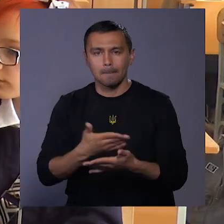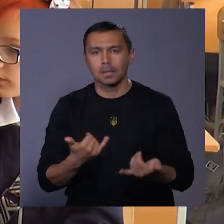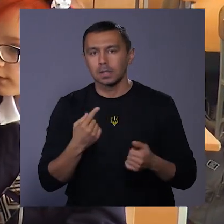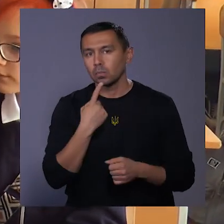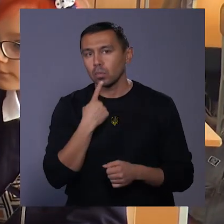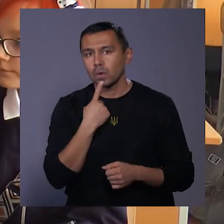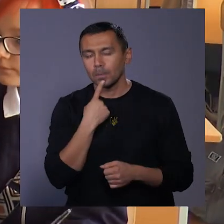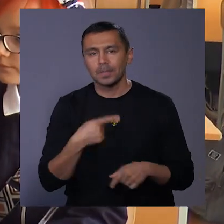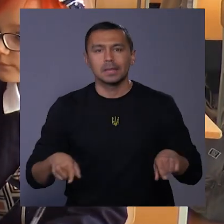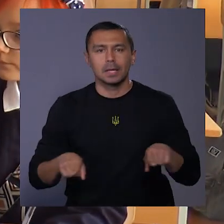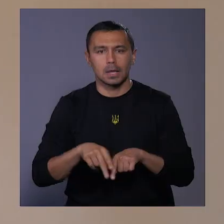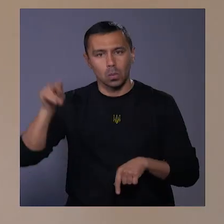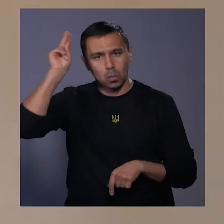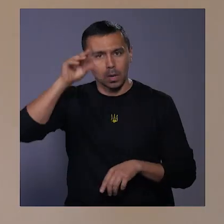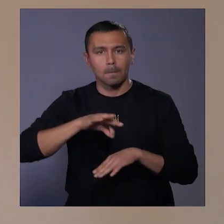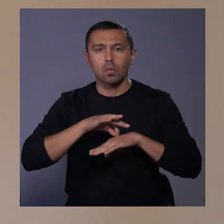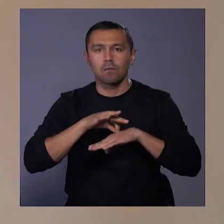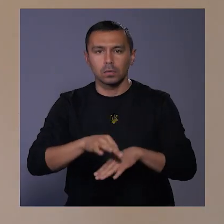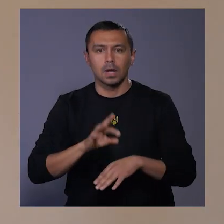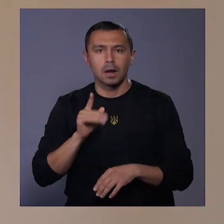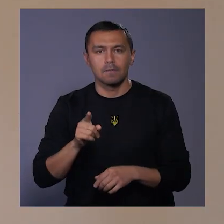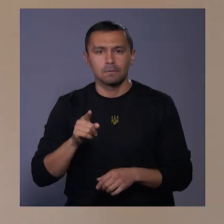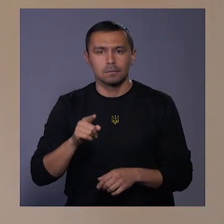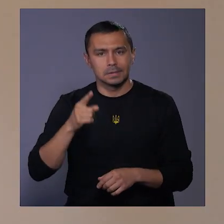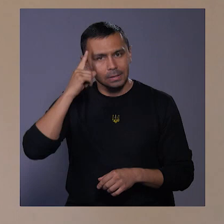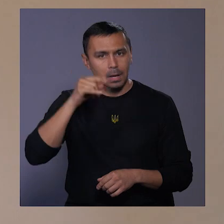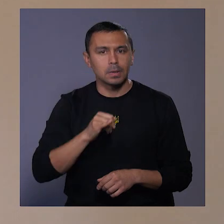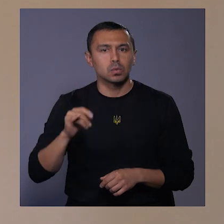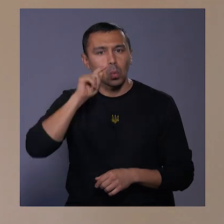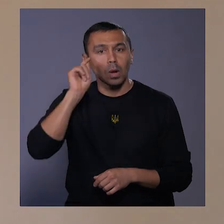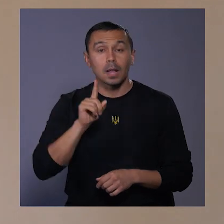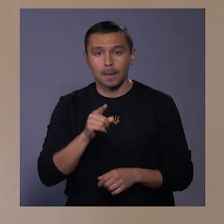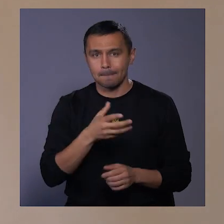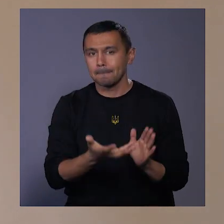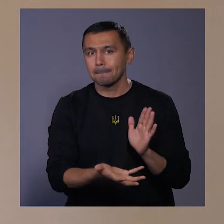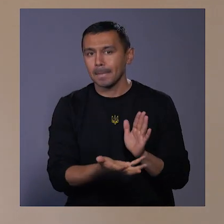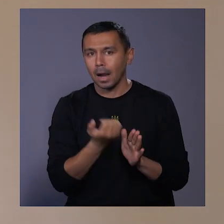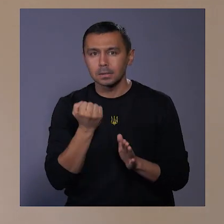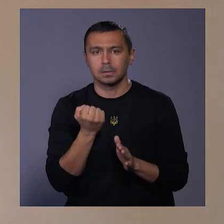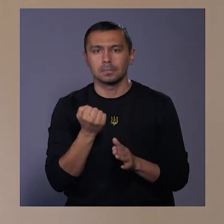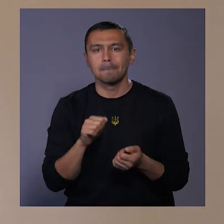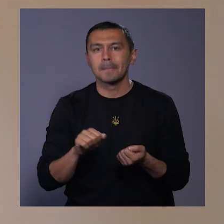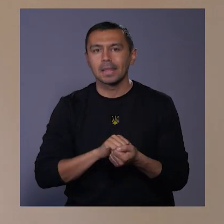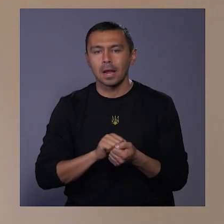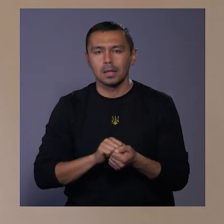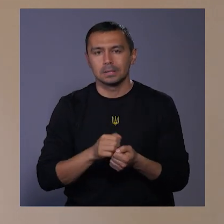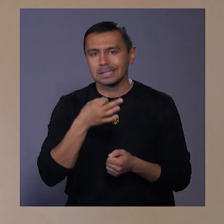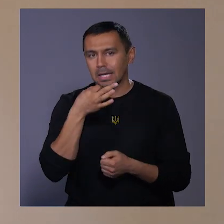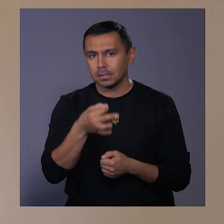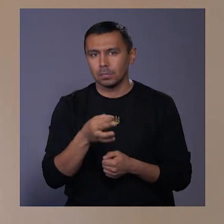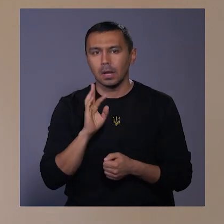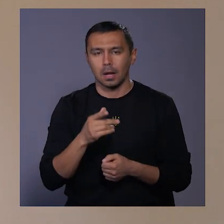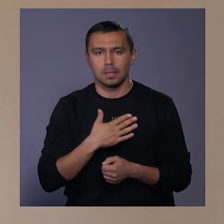пробуємо такі уроки проводити, якби в курсі історії України, але береться якраз матеріал, скажімо,